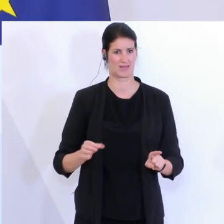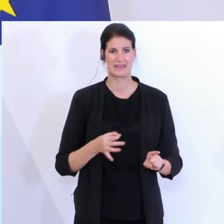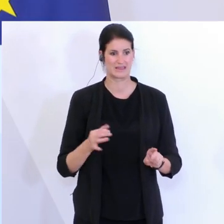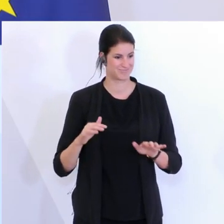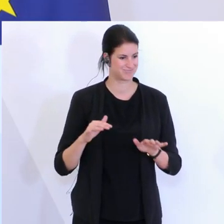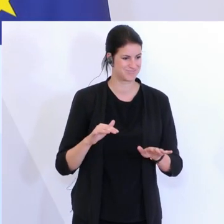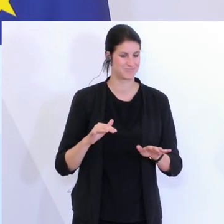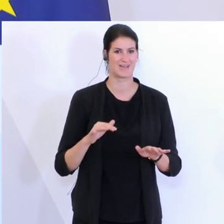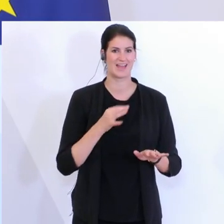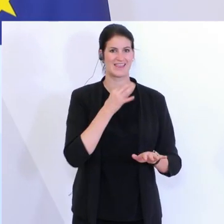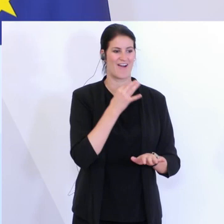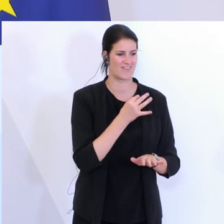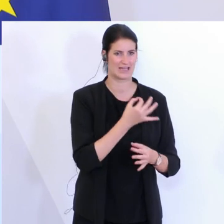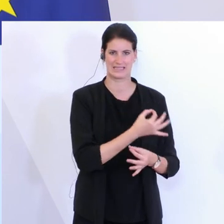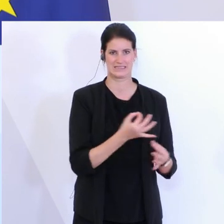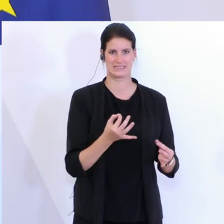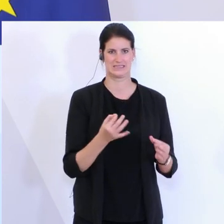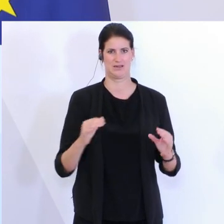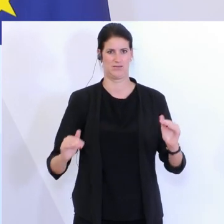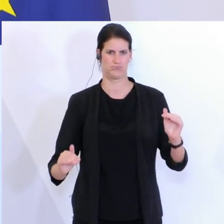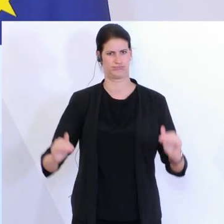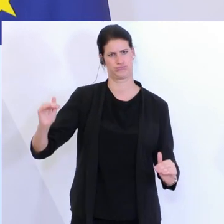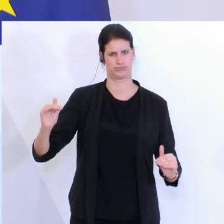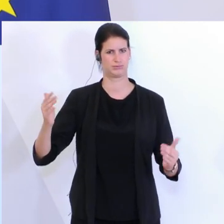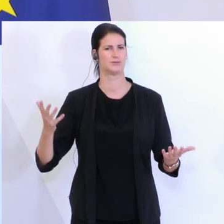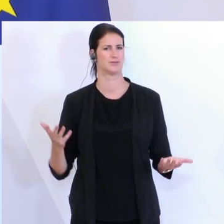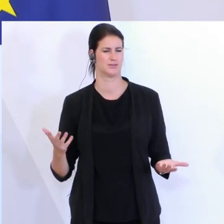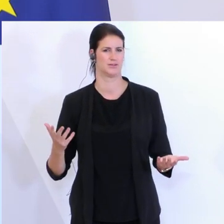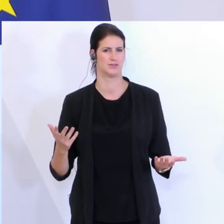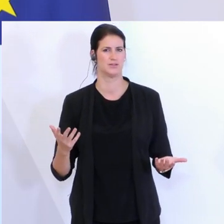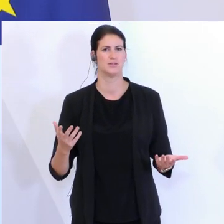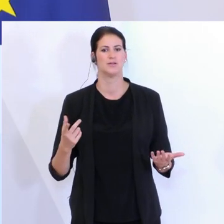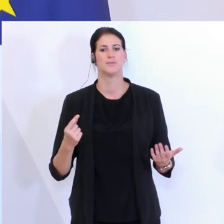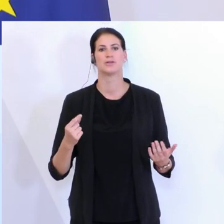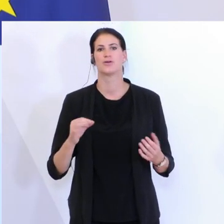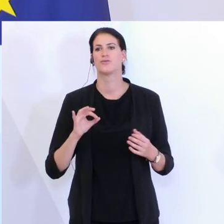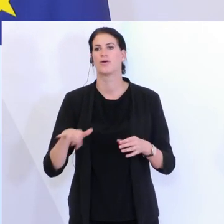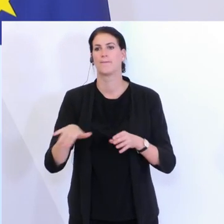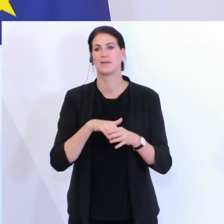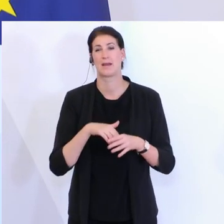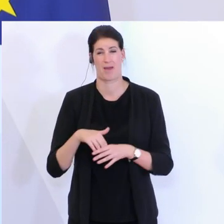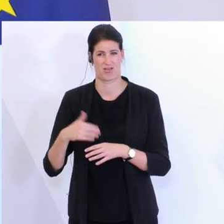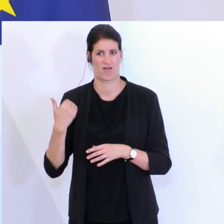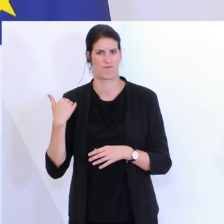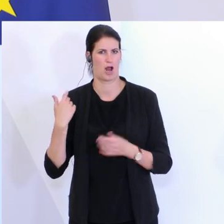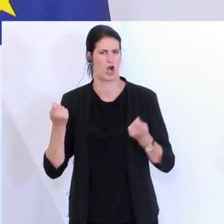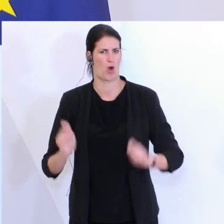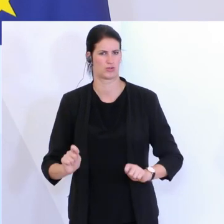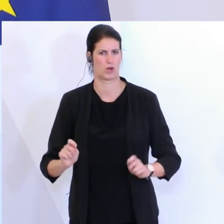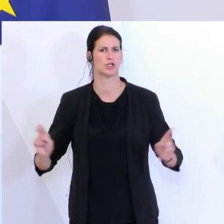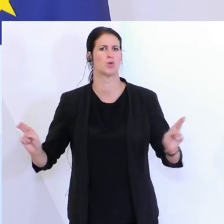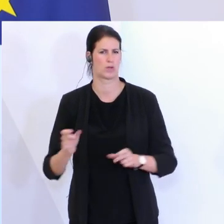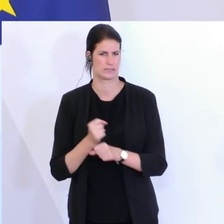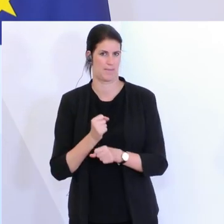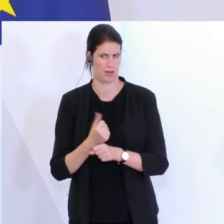Es war auch nicht einfach für die Mitarbeiter, die in der Zwischenzeit während des Lockdowns grosso modo in Kurzarbeit waren und das waren doch